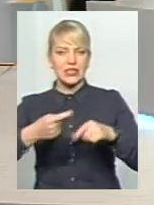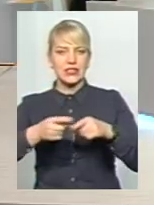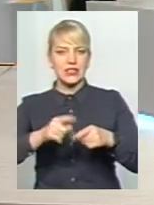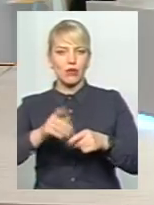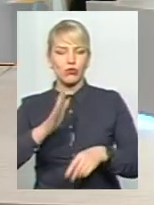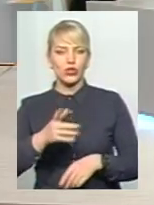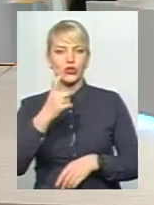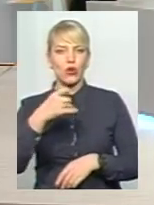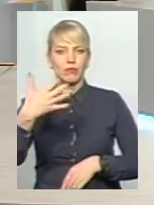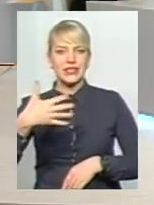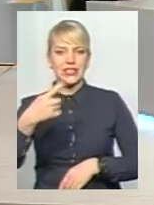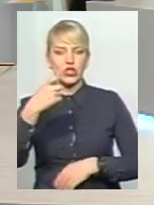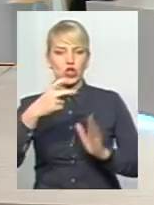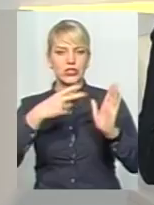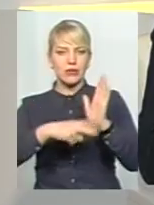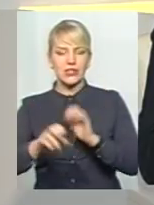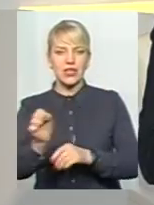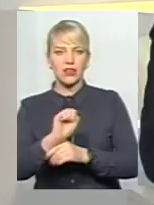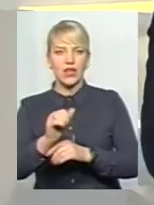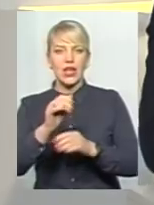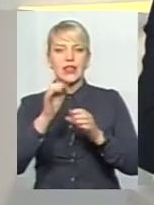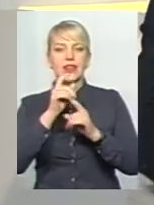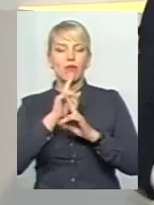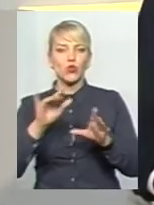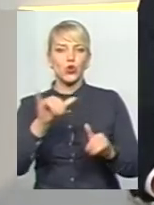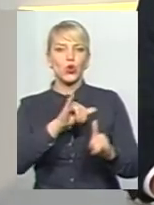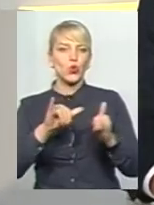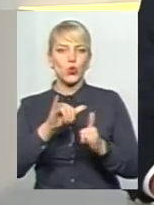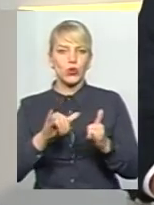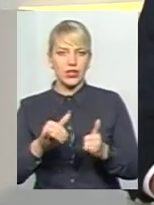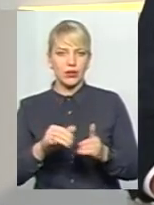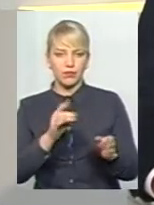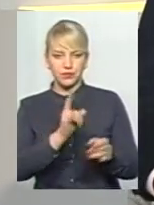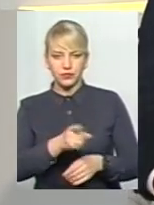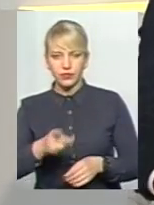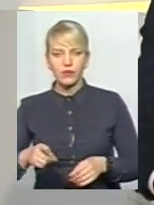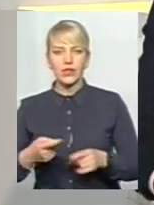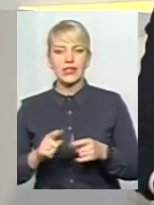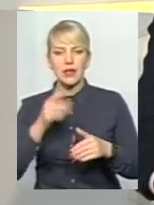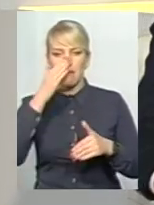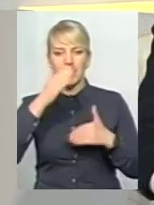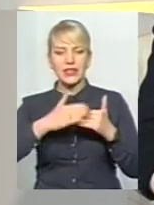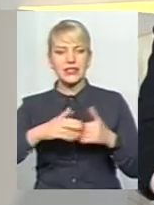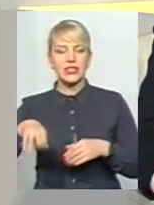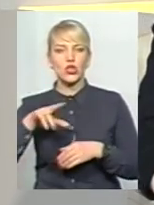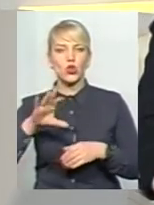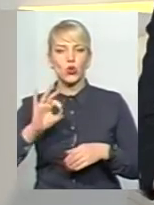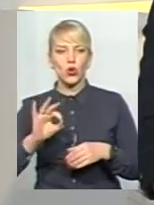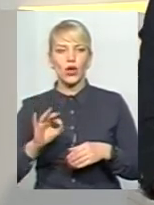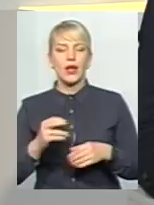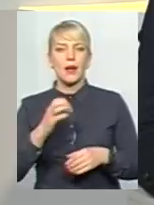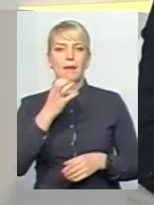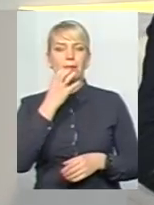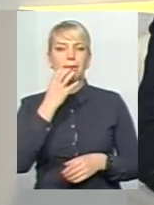-170 автомобілів, які просто не буде куди подіти. Це близькість безпосередньо до головної нашої водної артерії «Південний